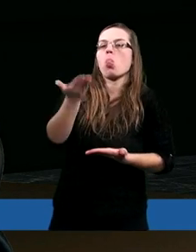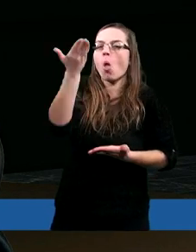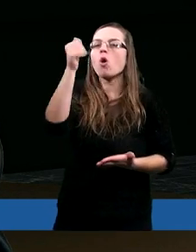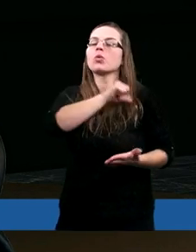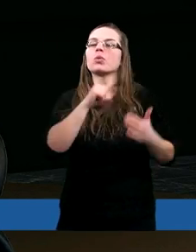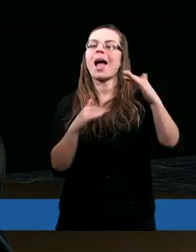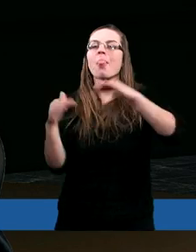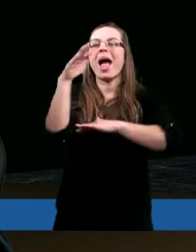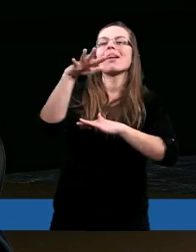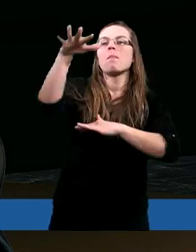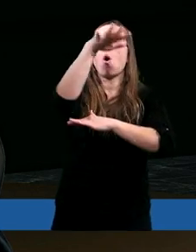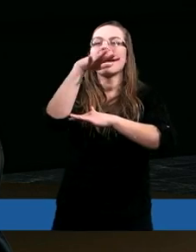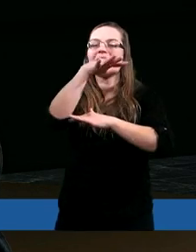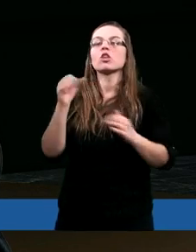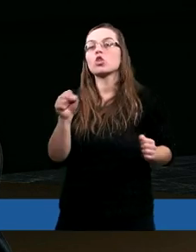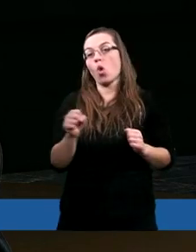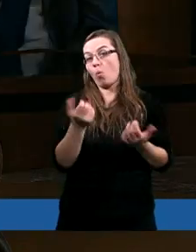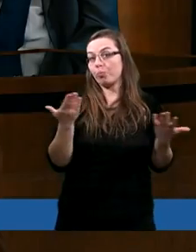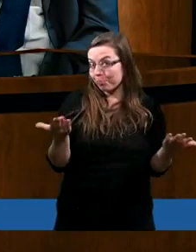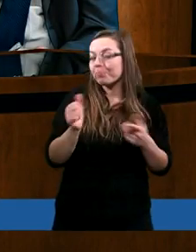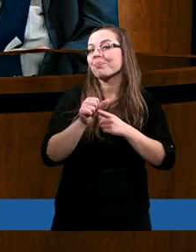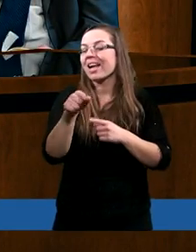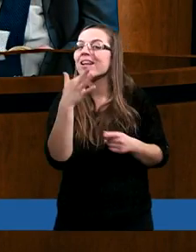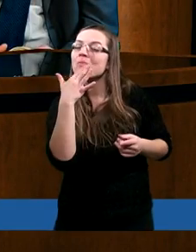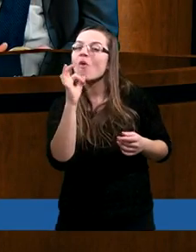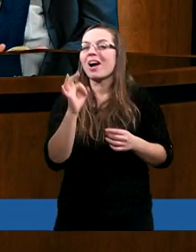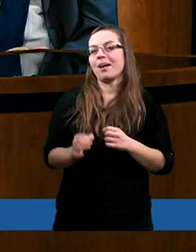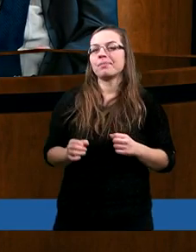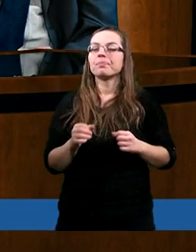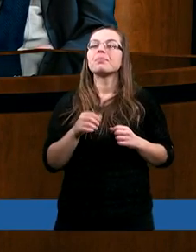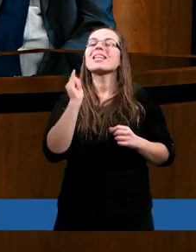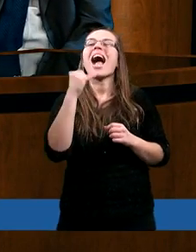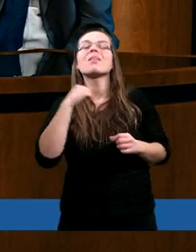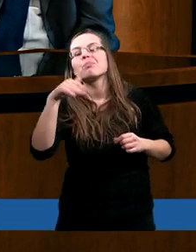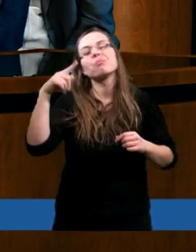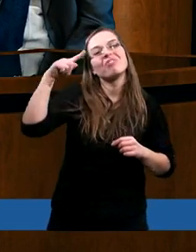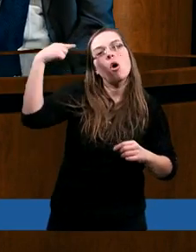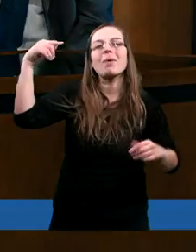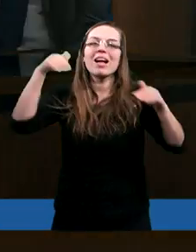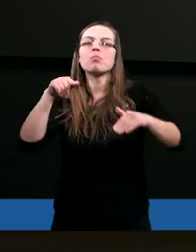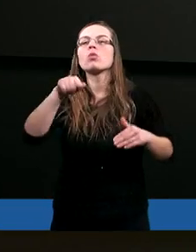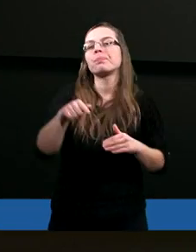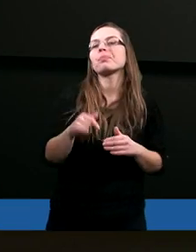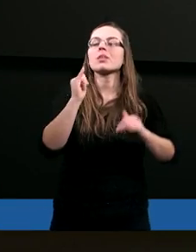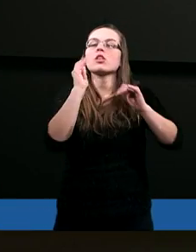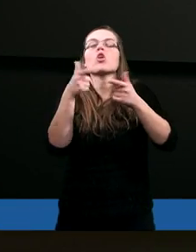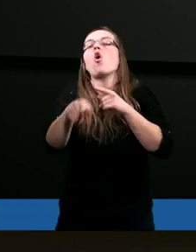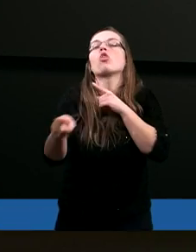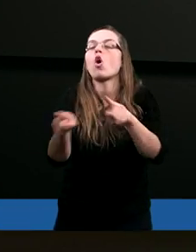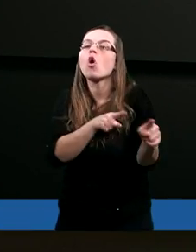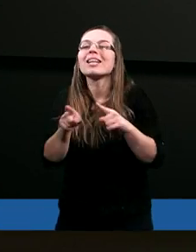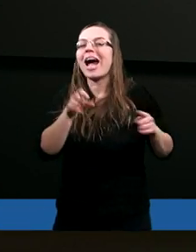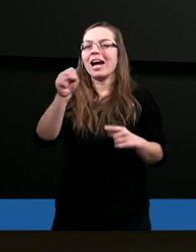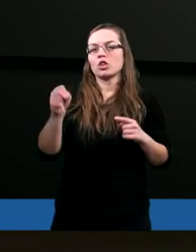nad powierzchnią wód. Jak sobie to wyobrazić możemy? Co oznacza to?